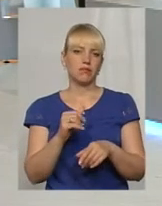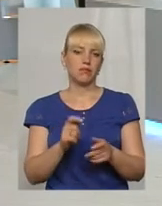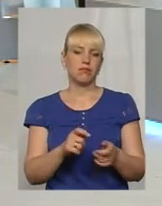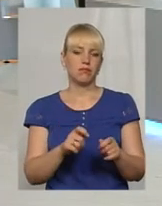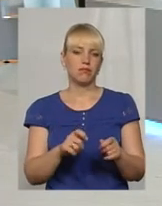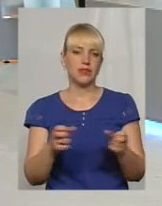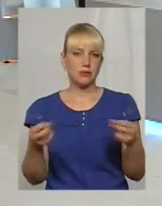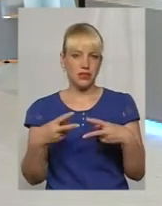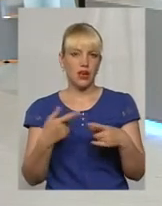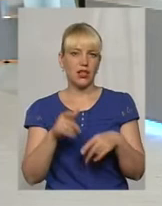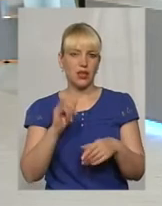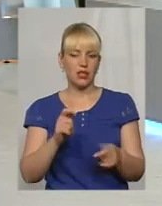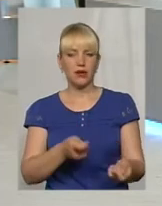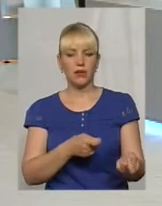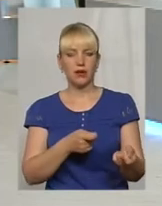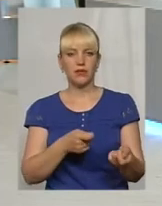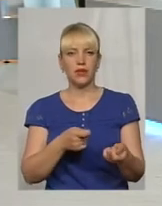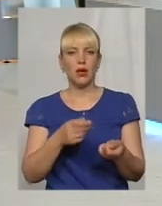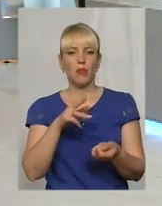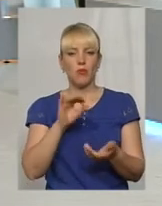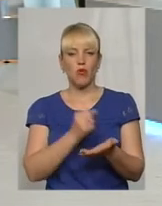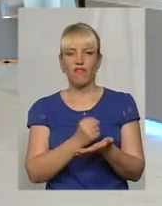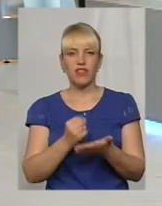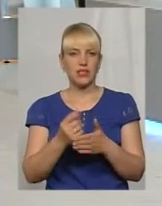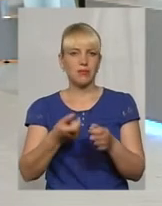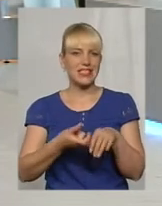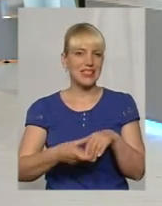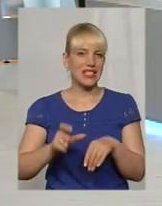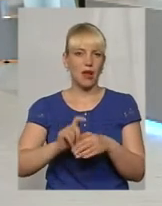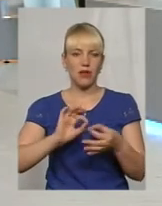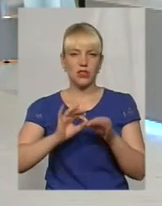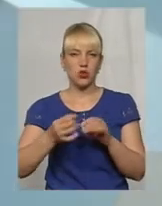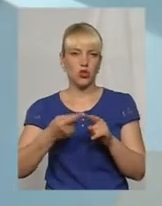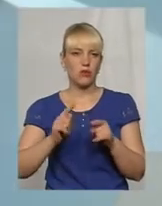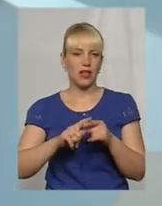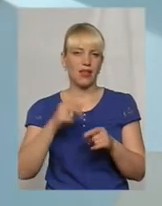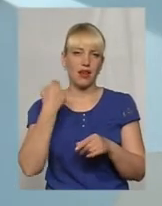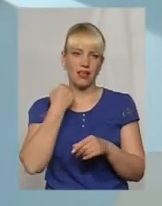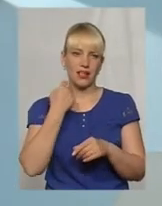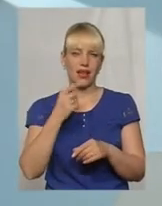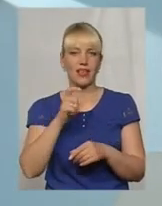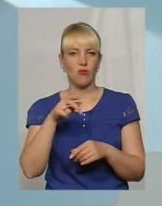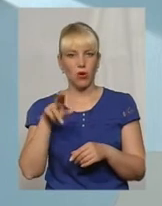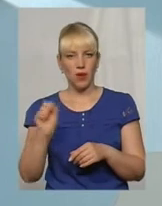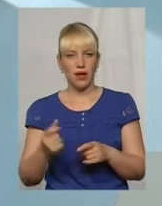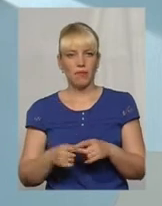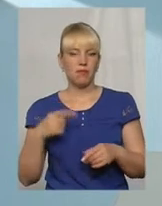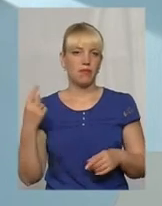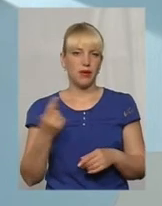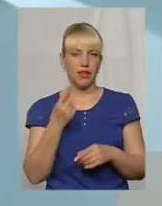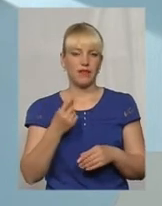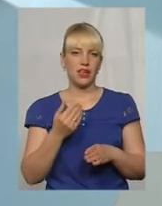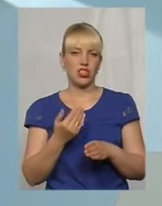візам на сіщас, то є це Англія, я скажу, з Европи. Перша частина